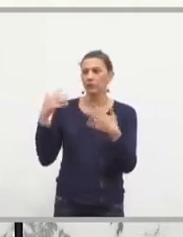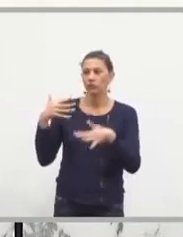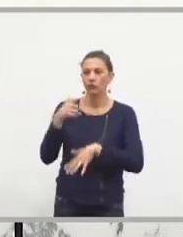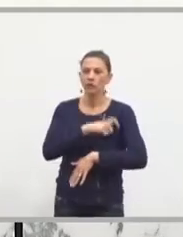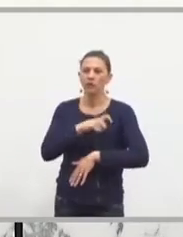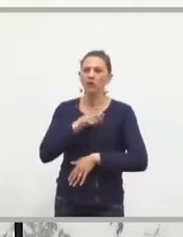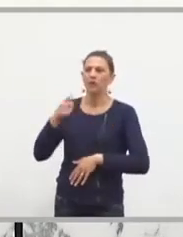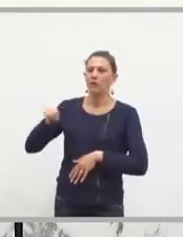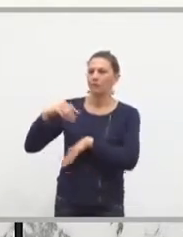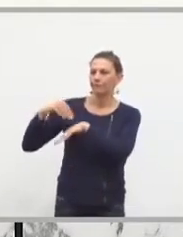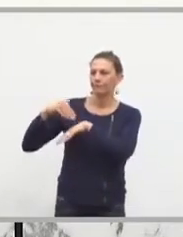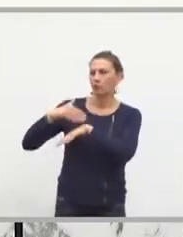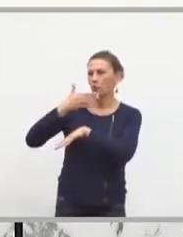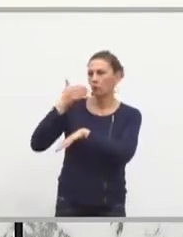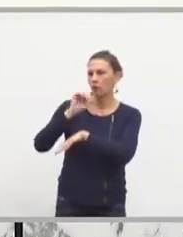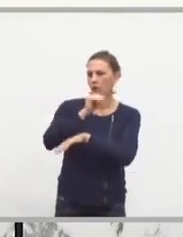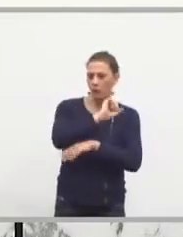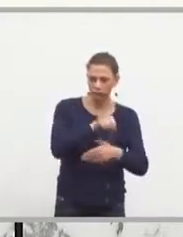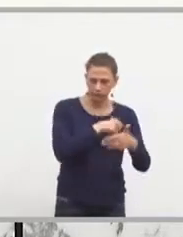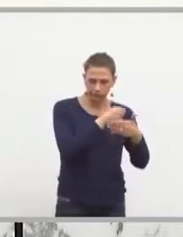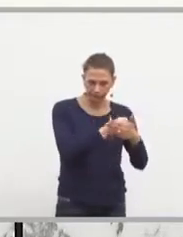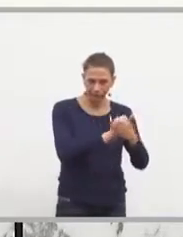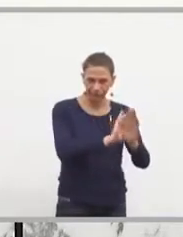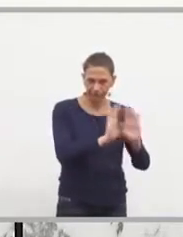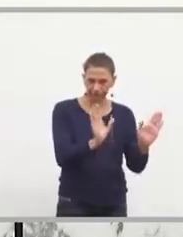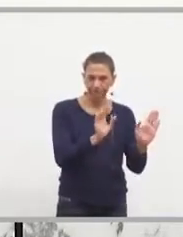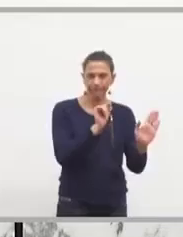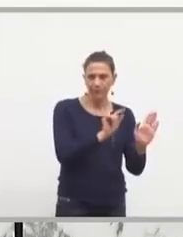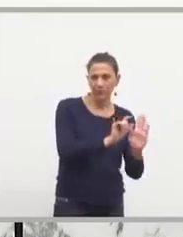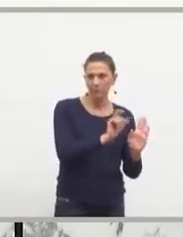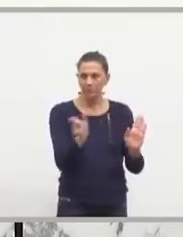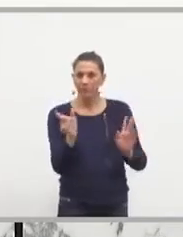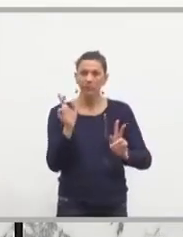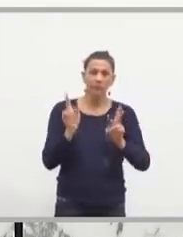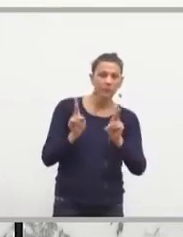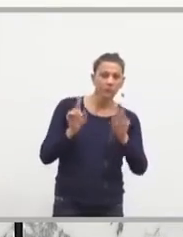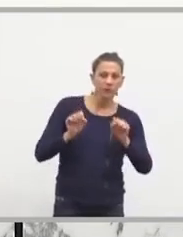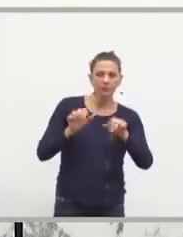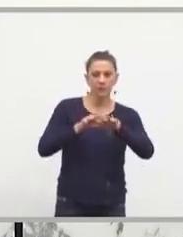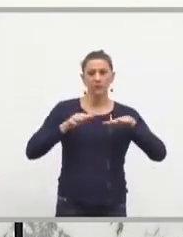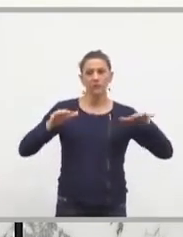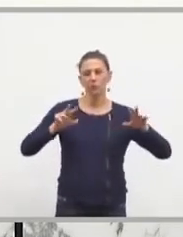de terminer d'abord le bouclage pour potentialiser l'ensemble du réseau.